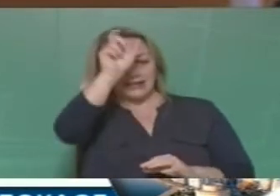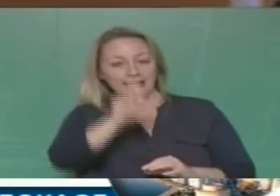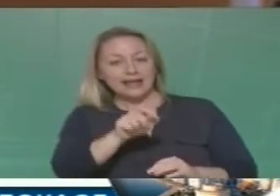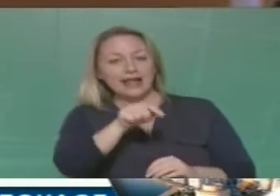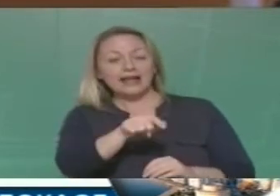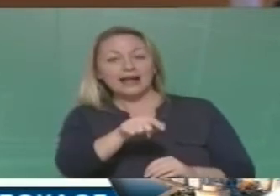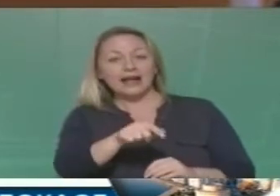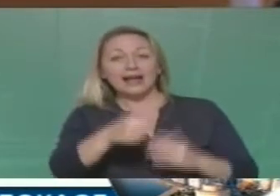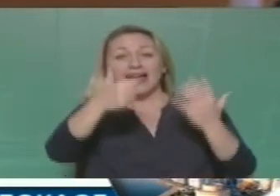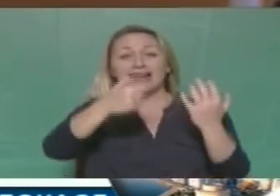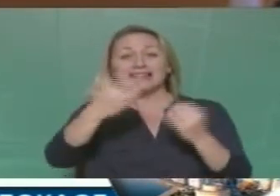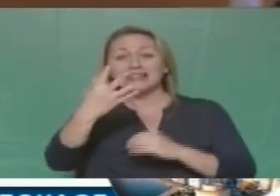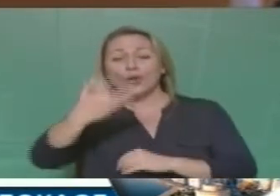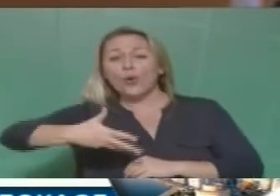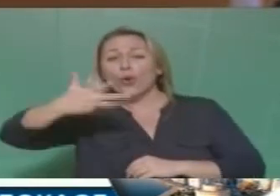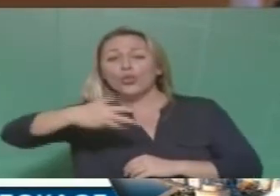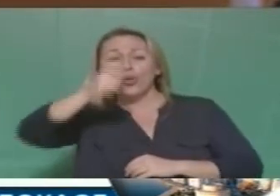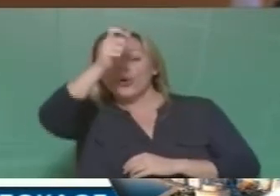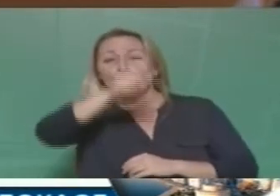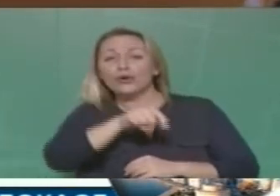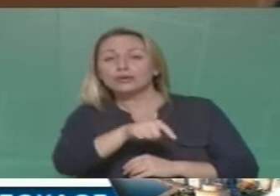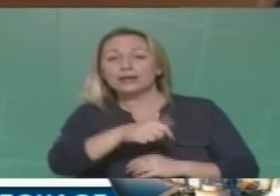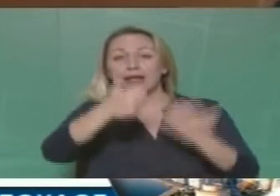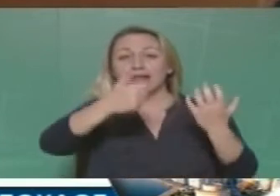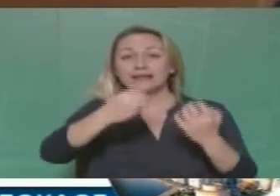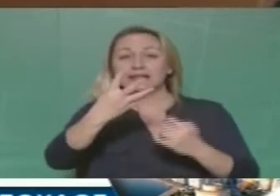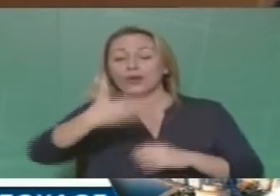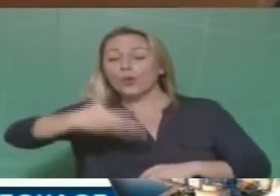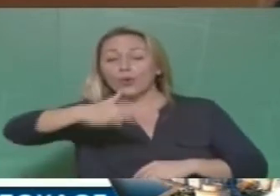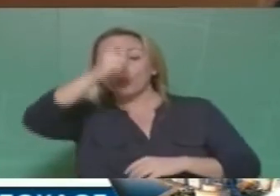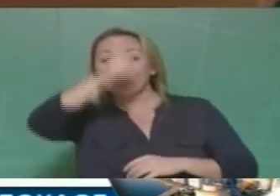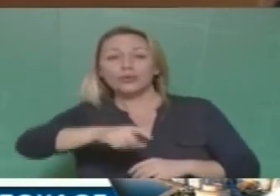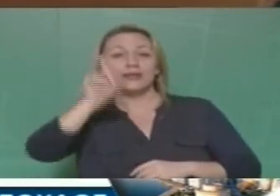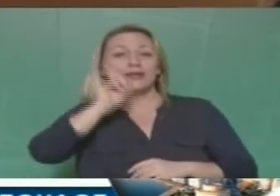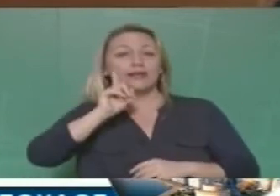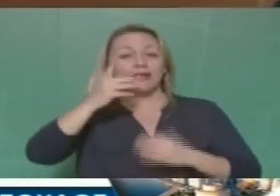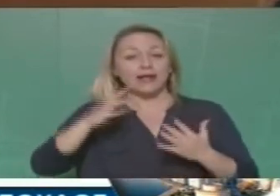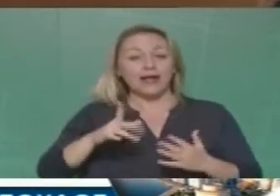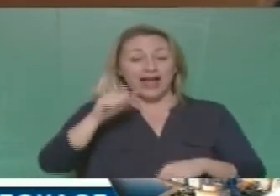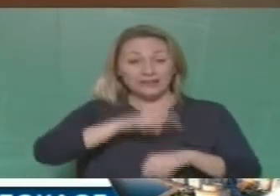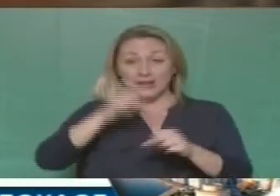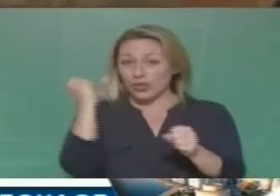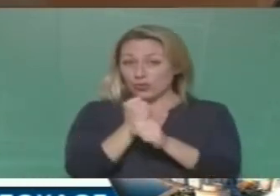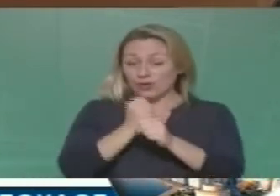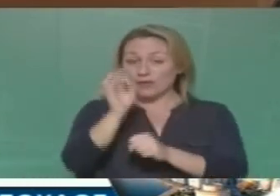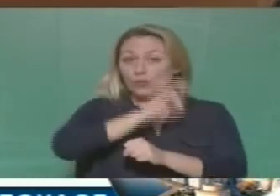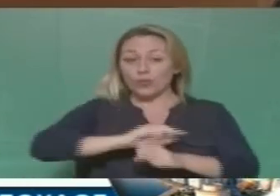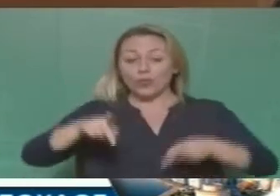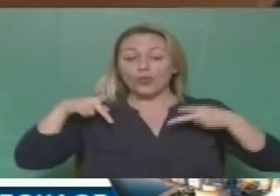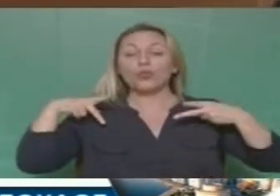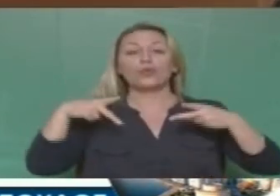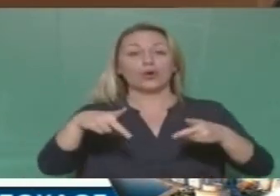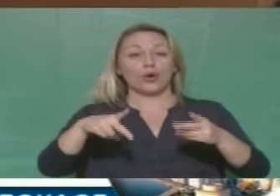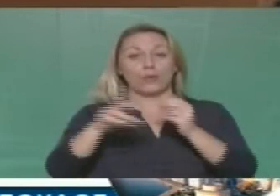Είναι 64 χρονών. 64. Και δουλεύει στο δρόμο, στην